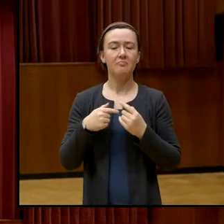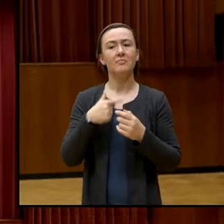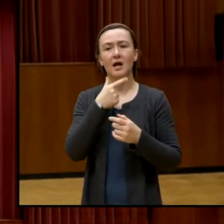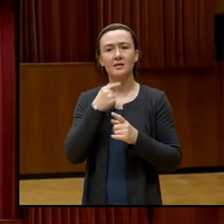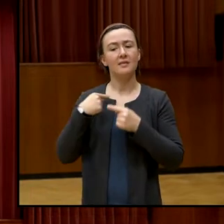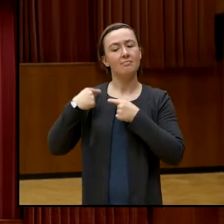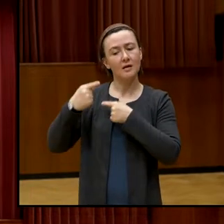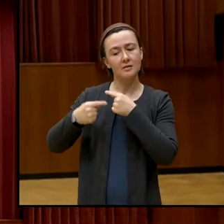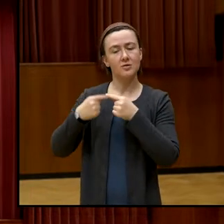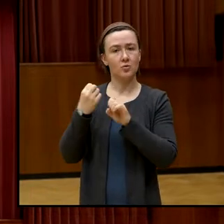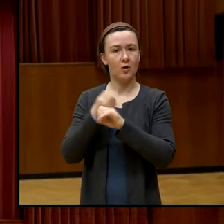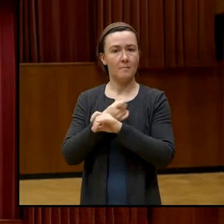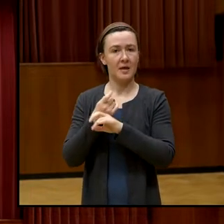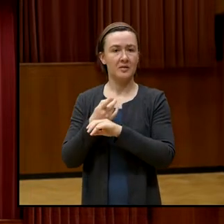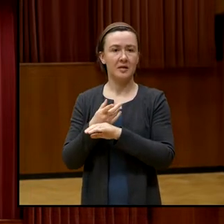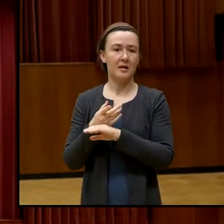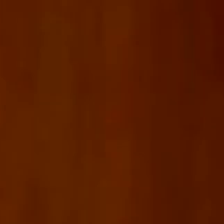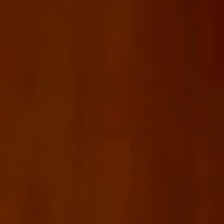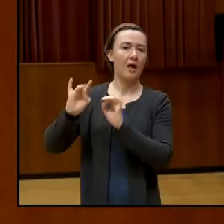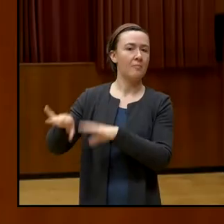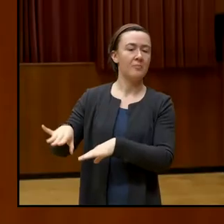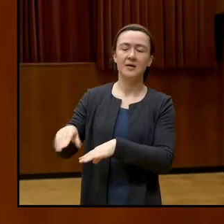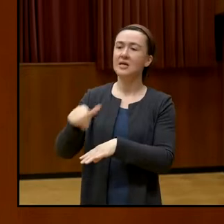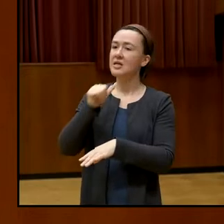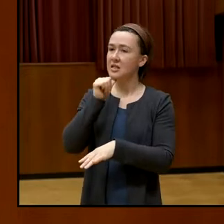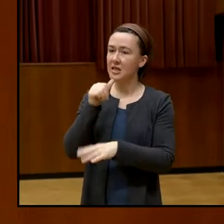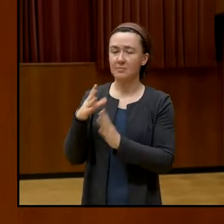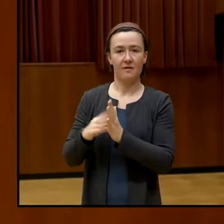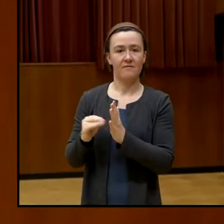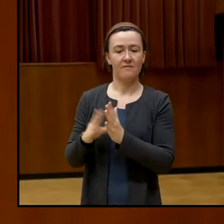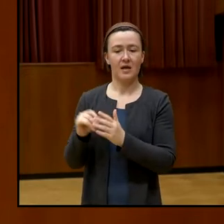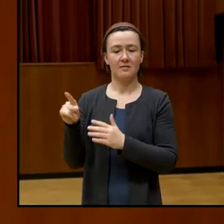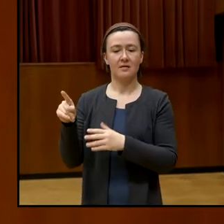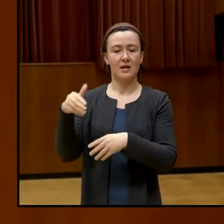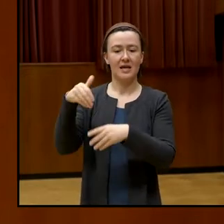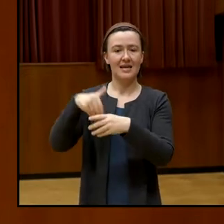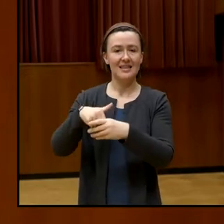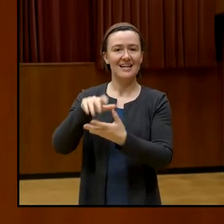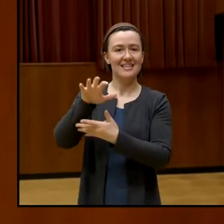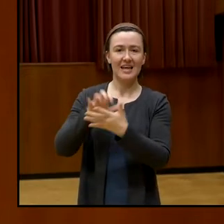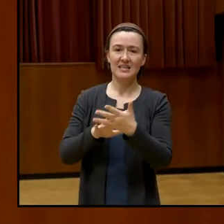nicht mehr benutzen, nicht mehr die Checks machen über die Medien,